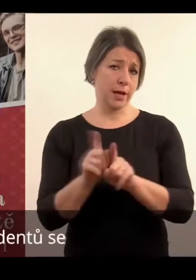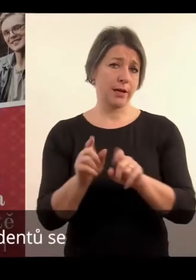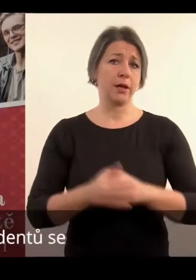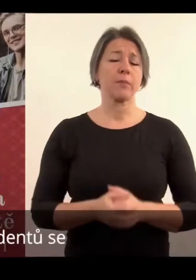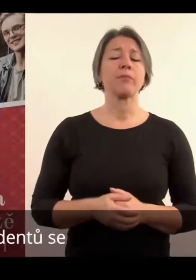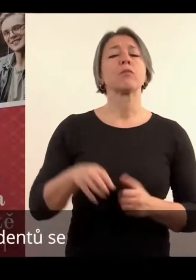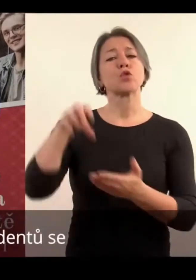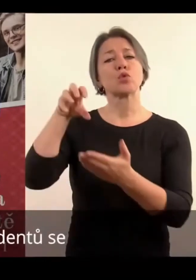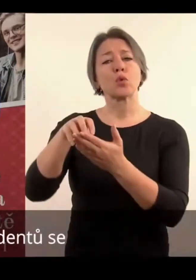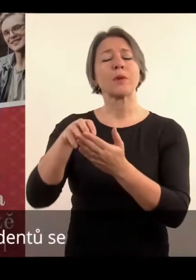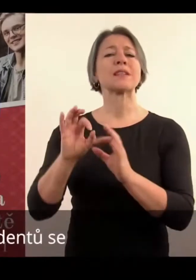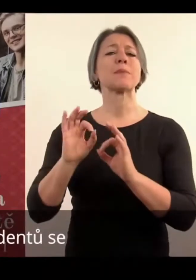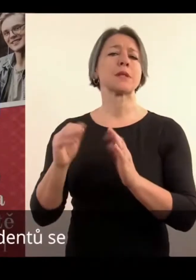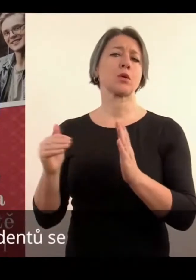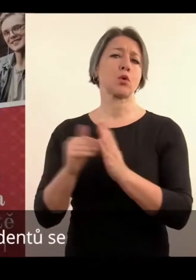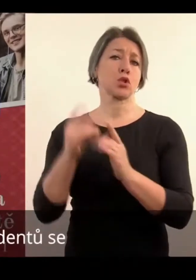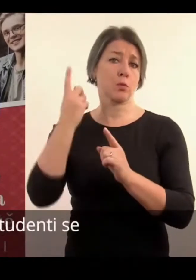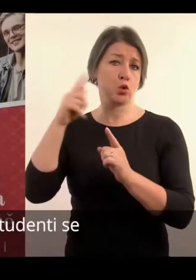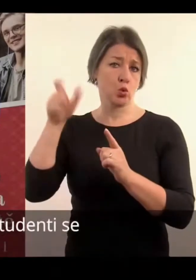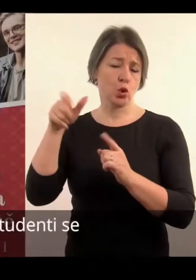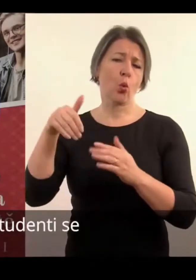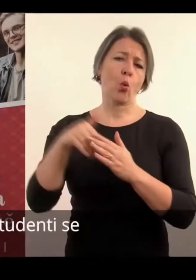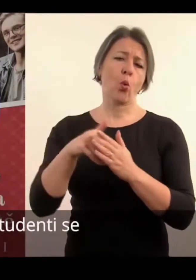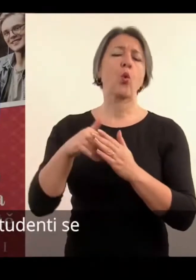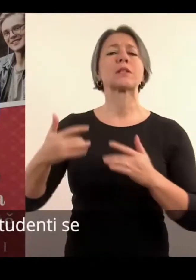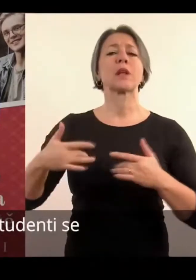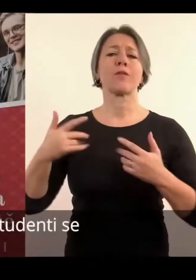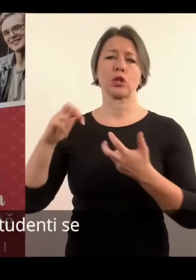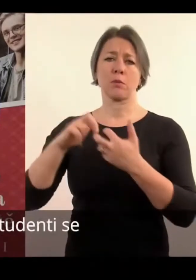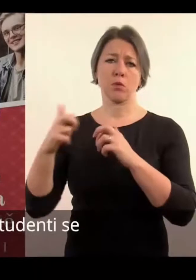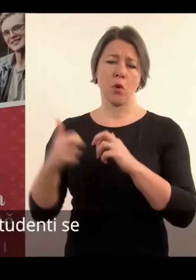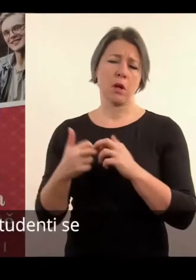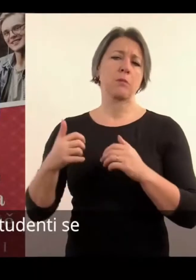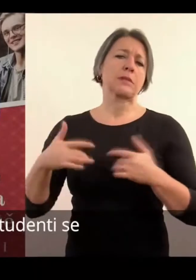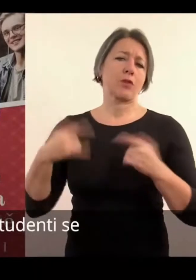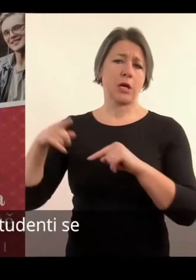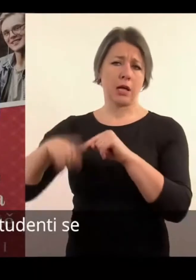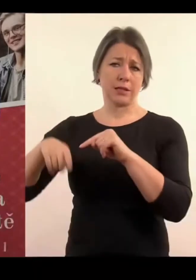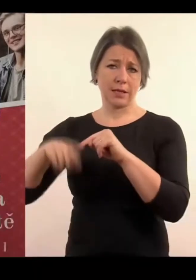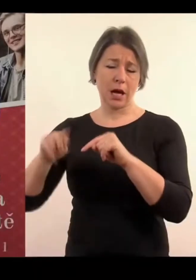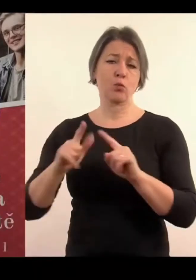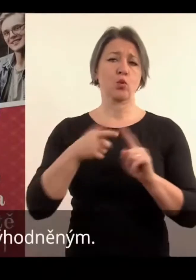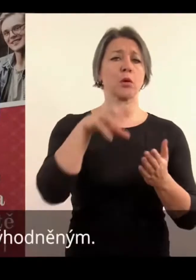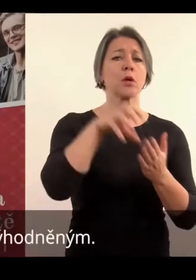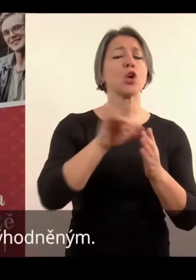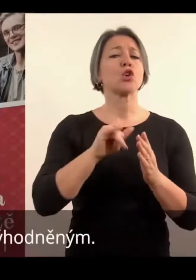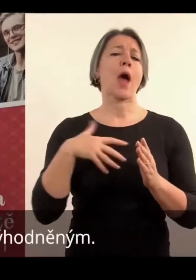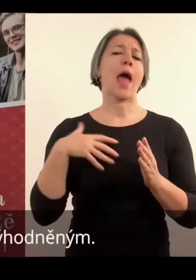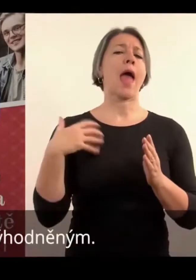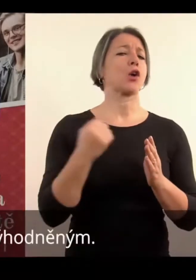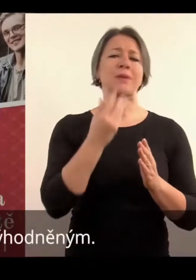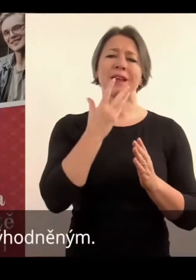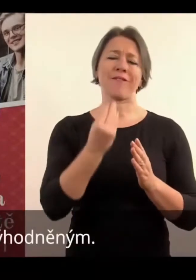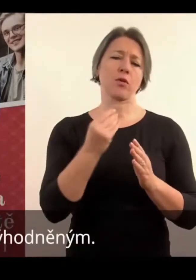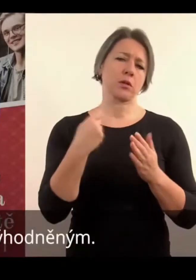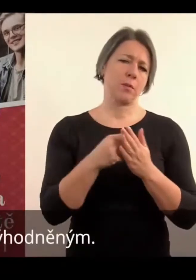problematice studentům se sociálními potřebami, což jsou studentům zdravotným meditatem, dále studentům ekonomickým